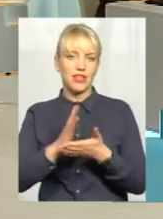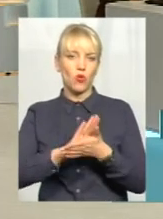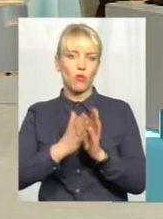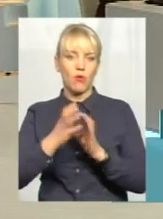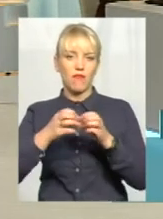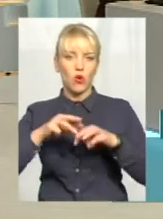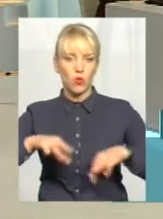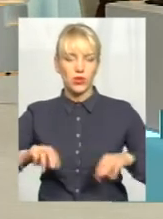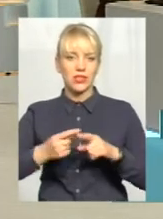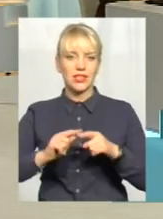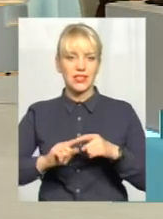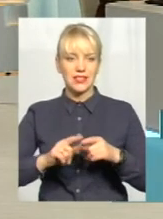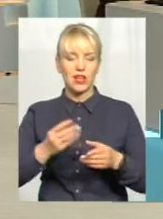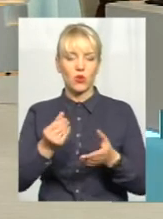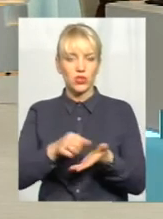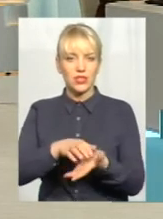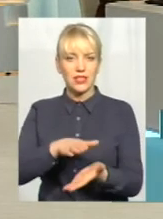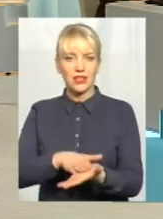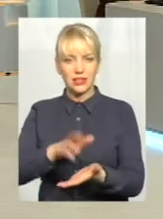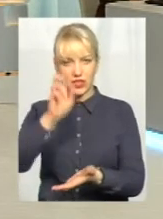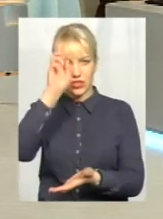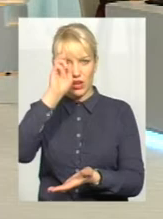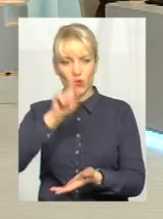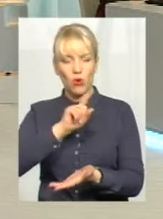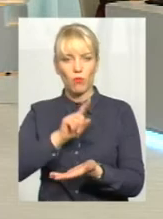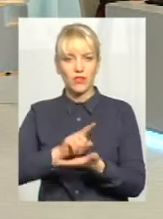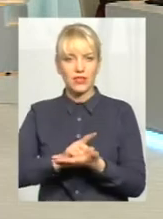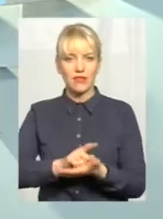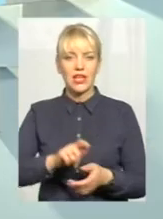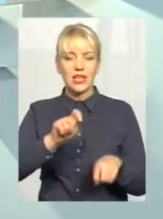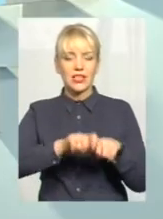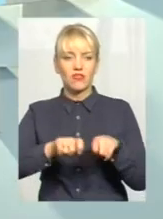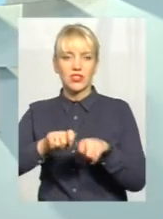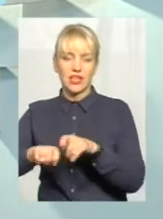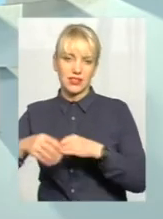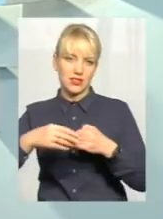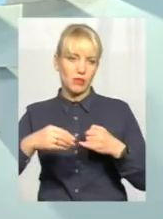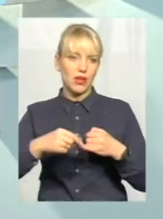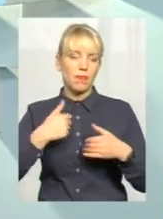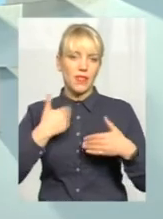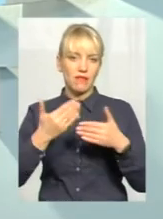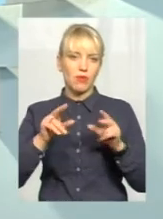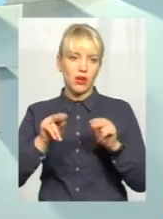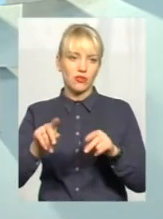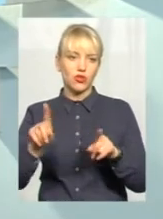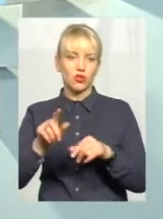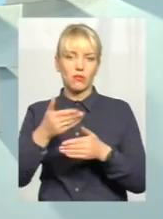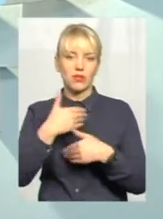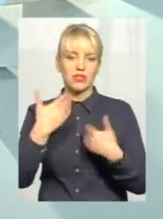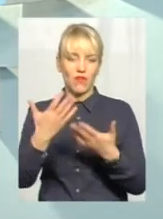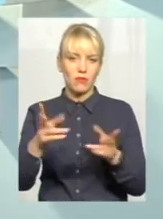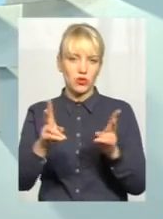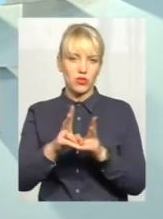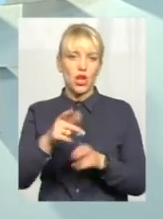уряду. І на це, до речі, закладені кошти державні. Обов'язкова інвентаризація землі. Я вам гарантую, що ми з вами зустрінемося в